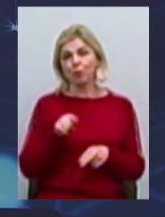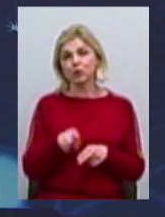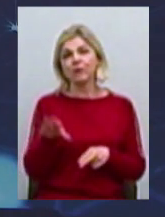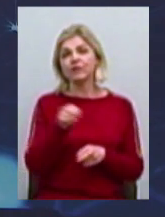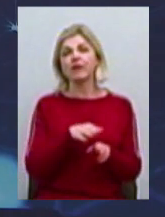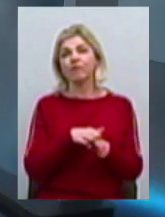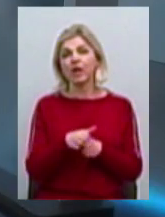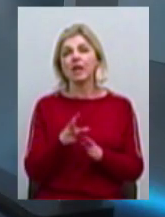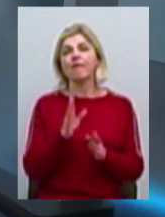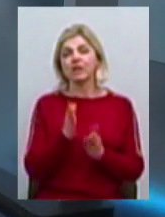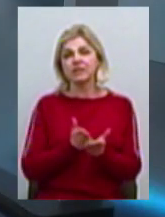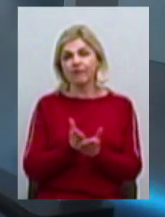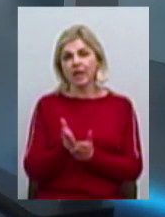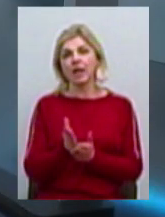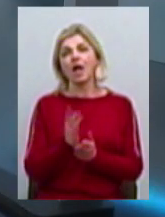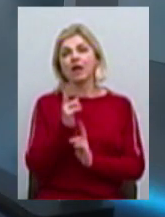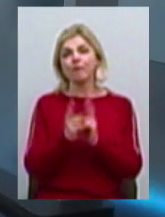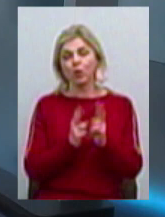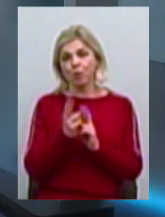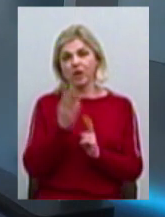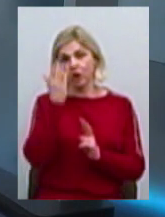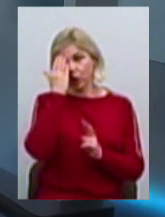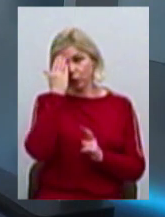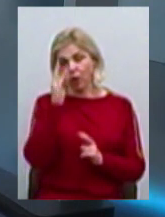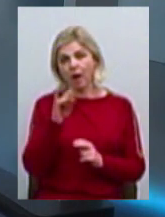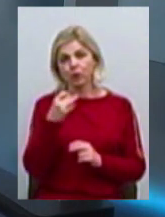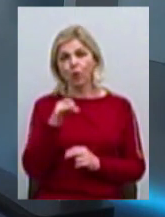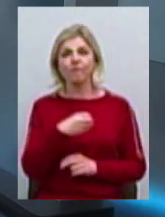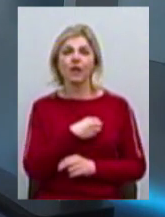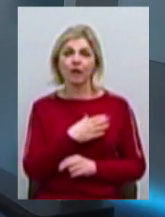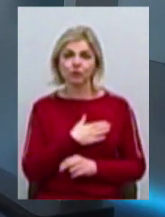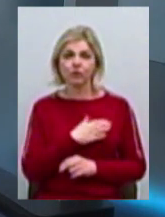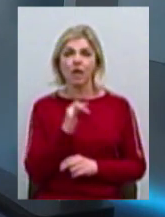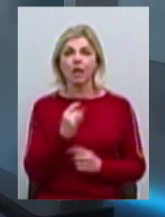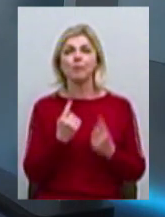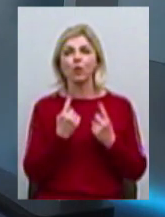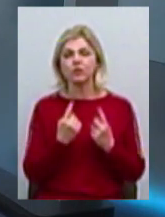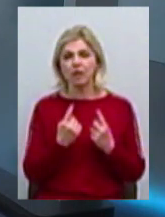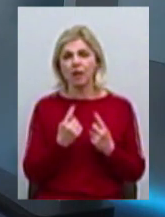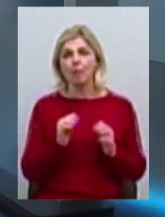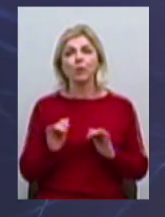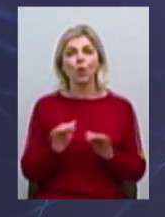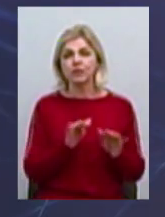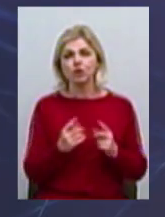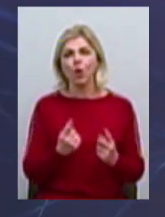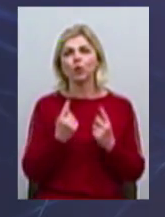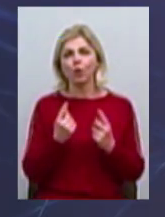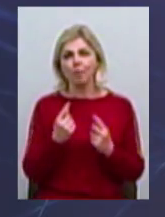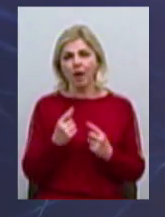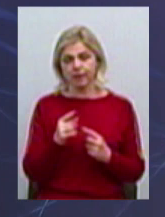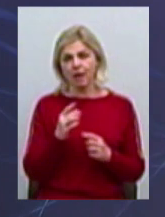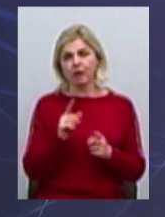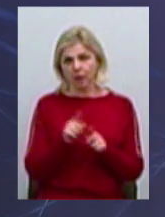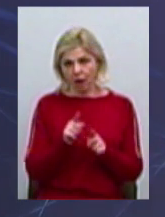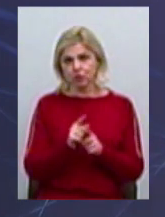сфері реформування інтелектуальної власності. Ну і, звісно ж таки, процес глобалізації також торкнувся в Україну. Тому ми теж